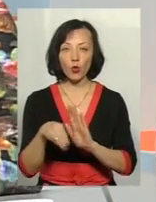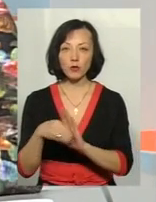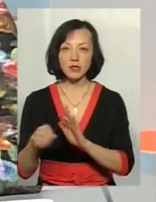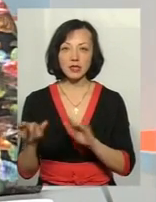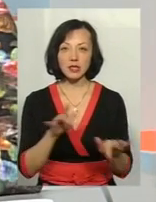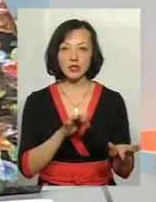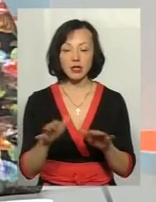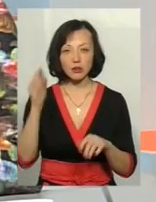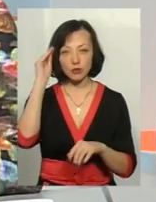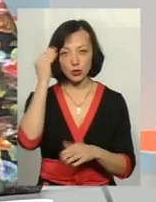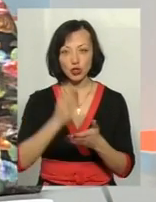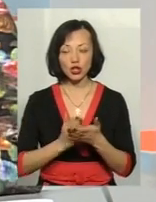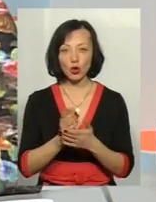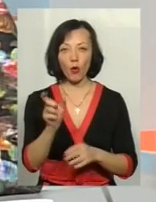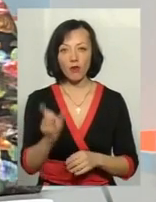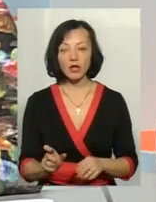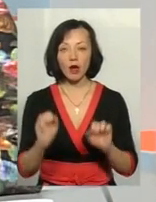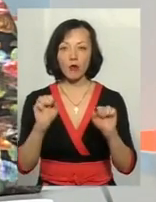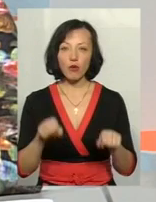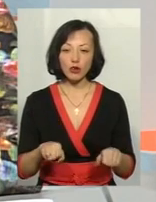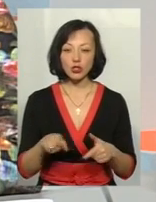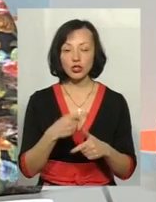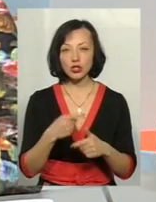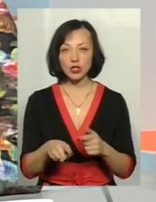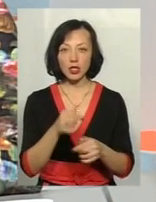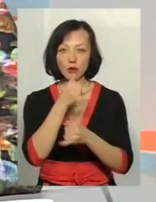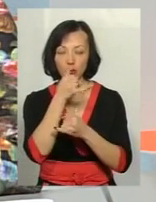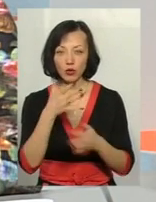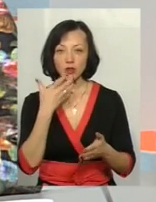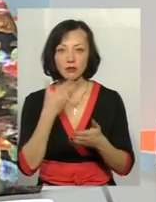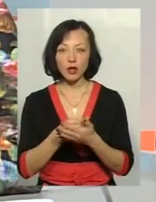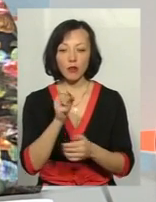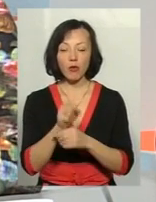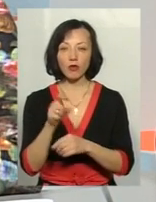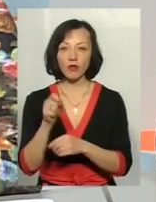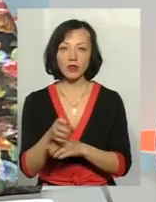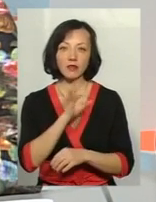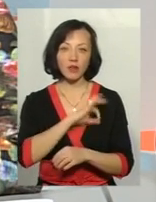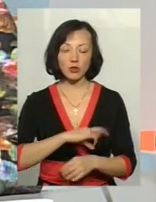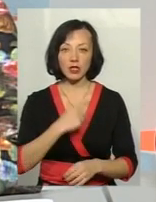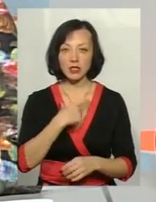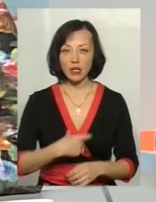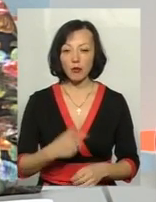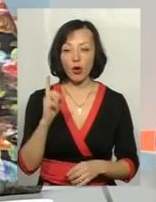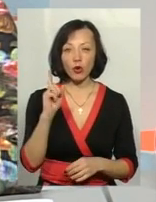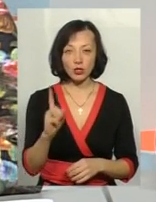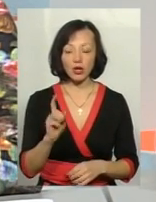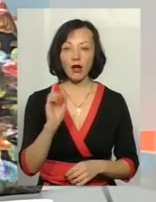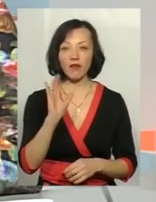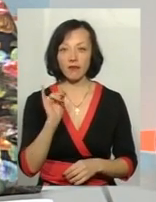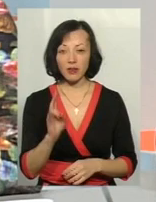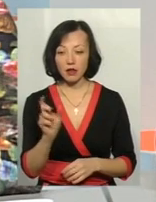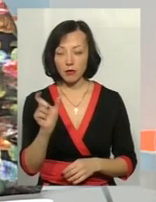з точки зору чиновника, який може чи не може свої повноваження використати з якоюсь користю для себе, хоча він